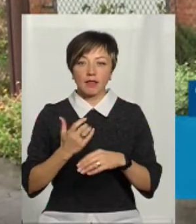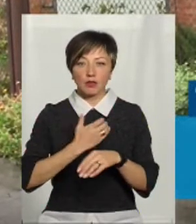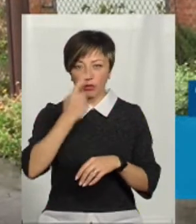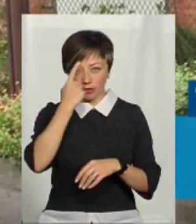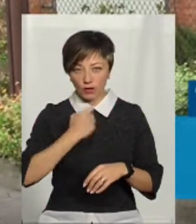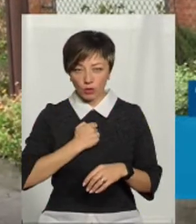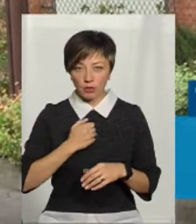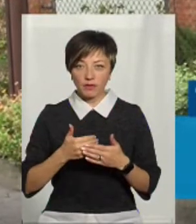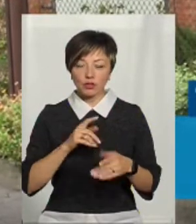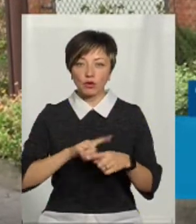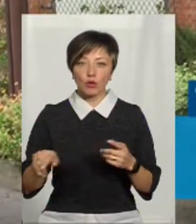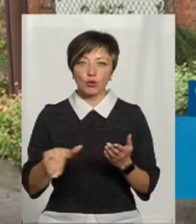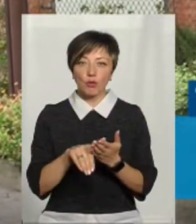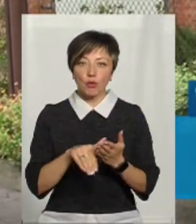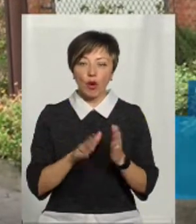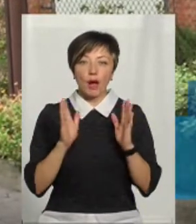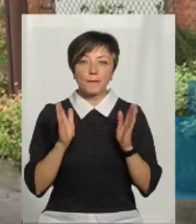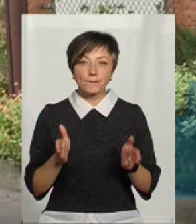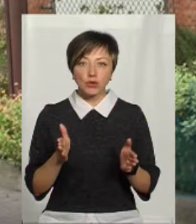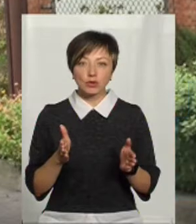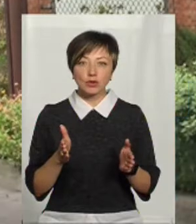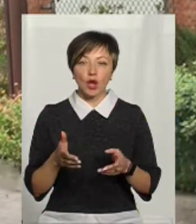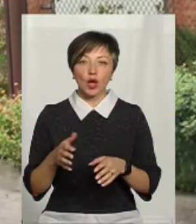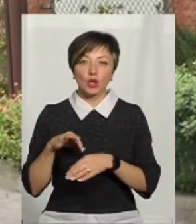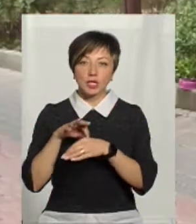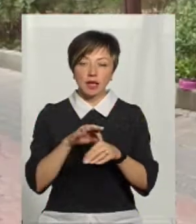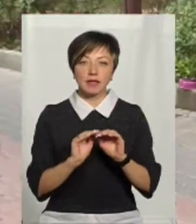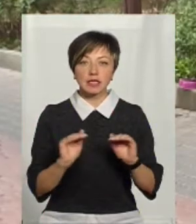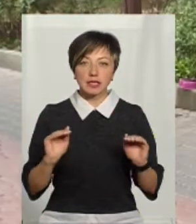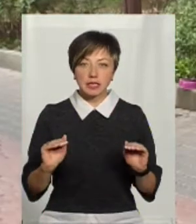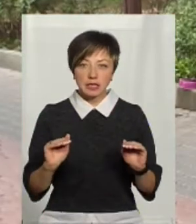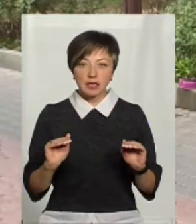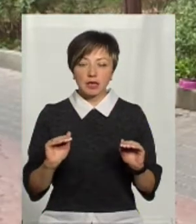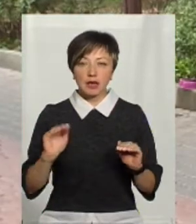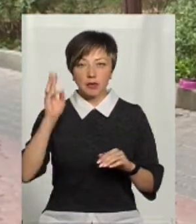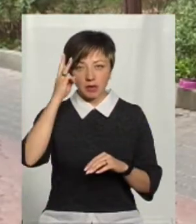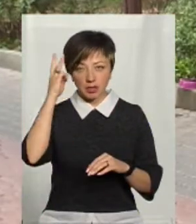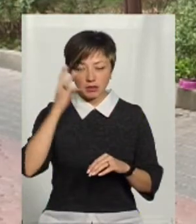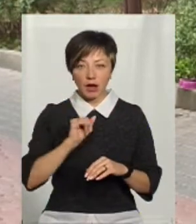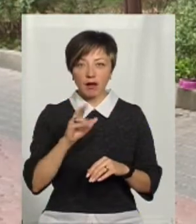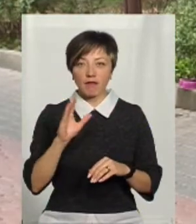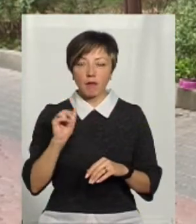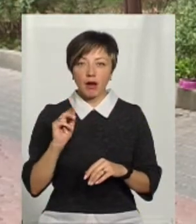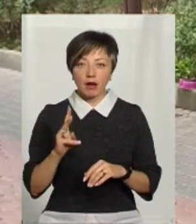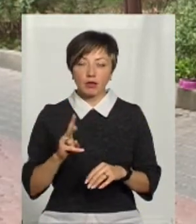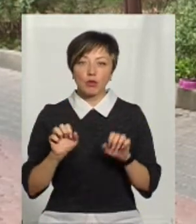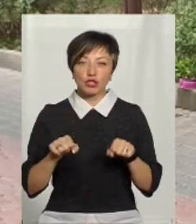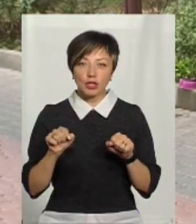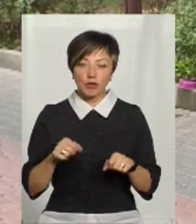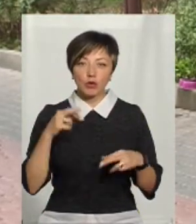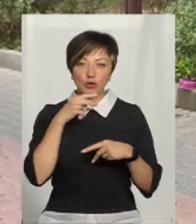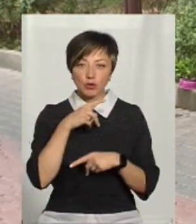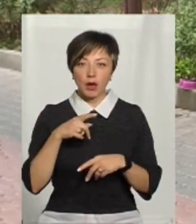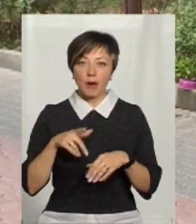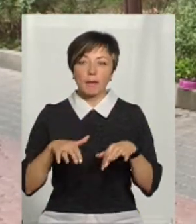повідомлення від швидкої допомоги, що будуть доставлені діти з Хмельницького аквапарку з можливим утруєнням